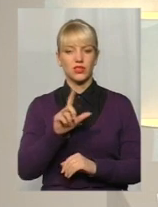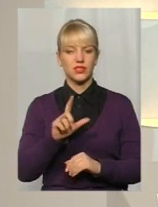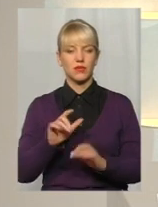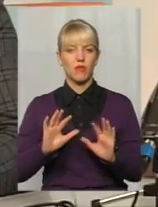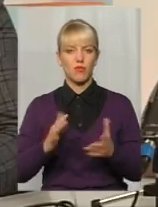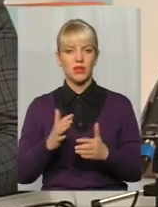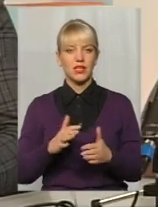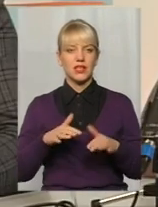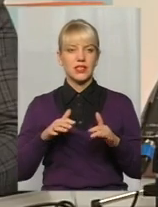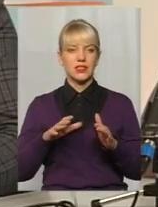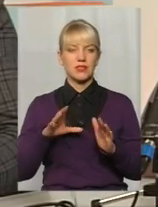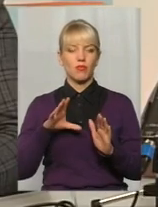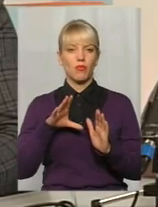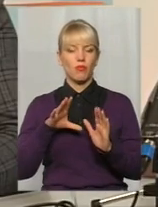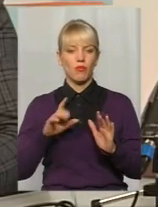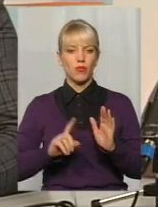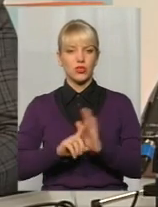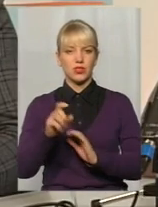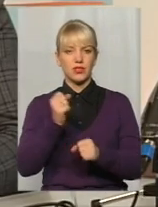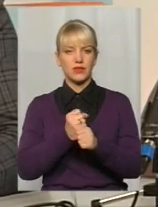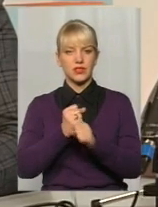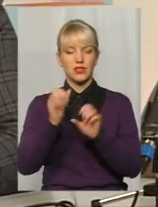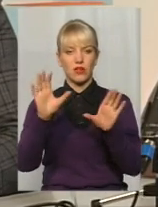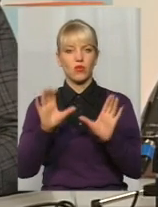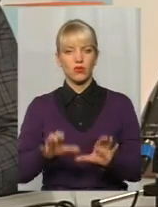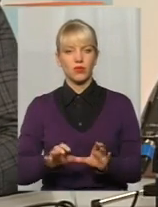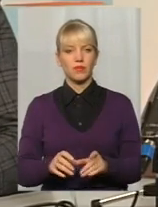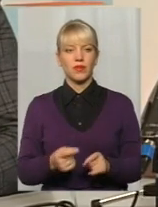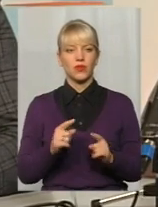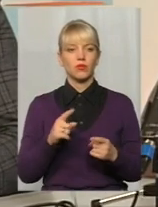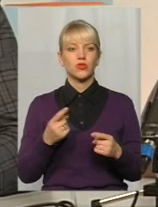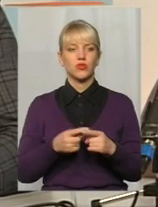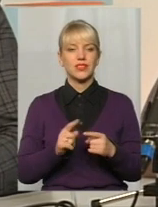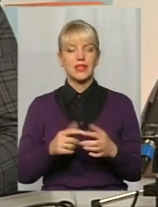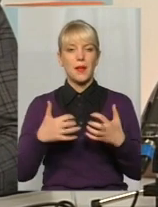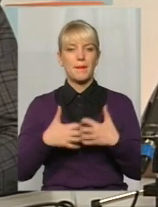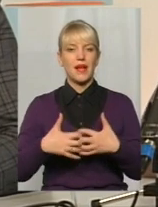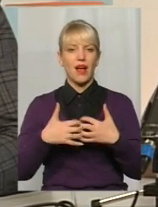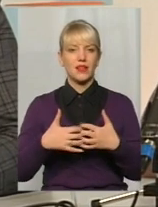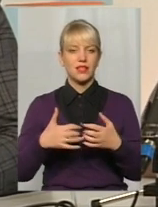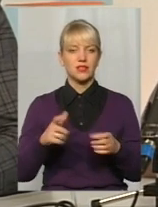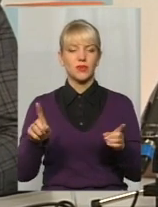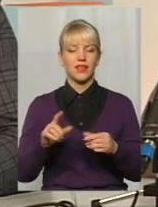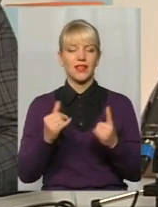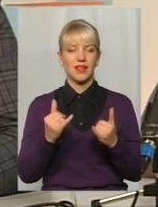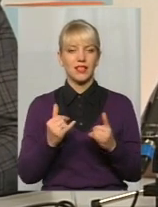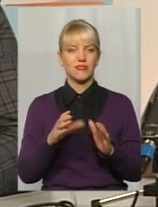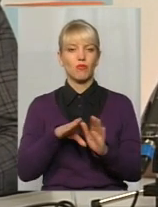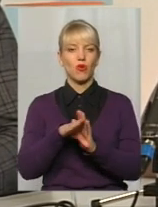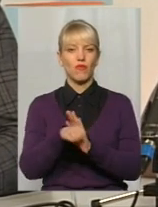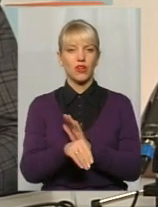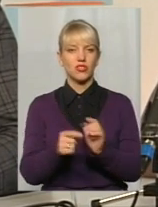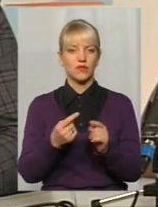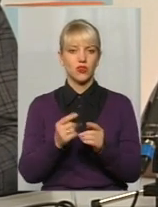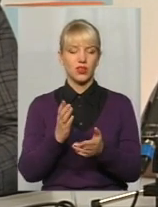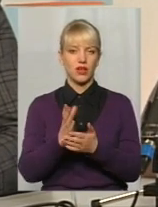запровадження в дію закону. Тому що оці механізми, які наразі запроваджуються, є